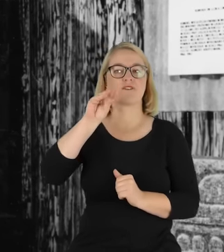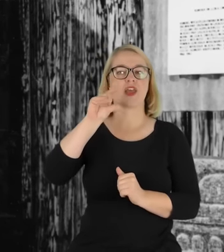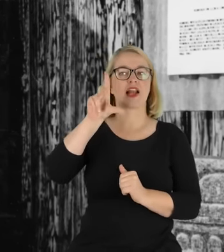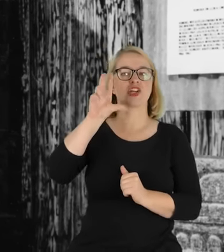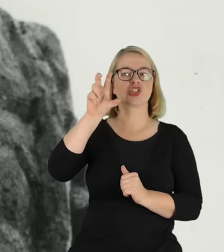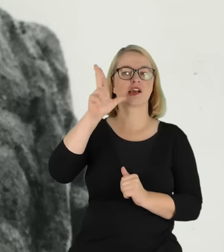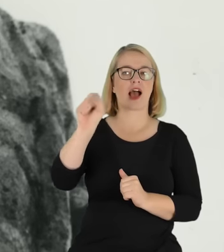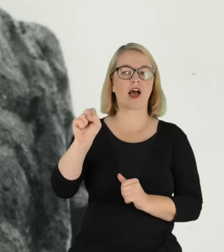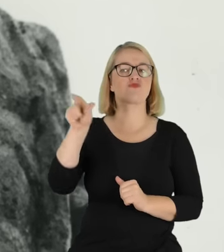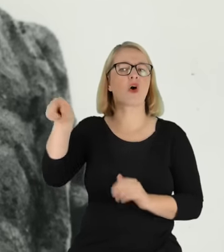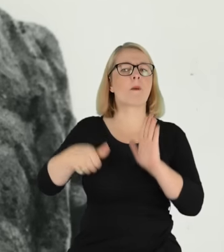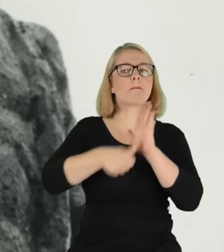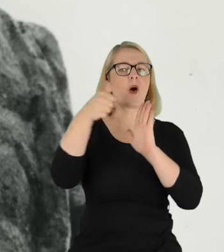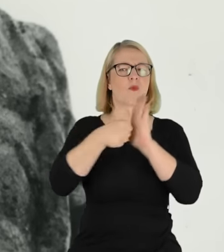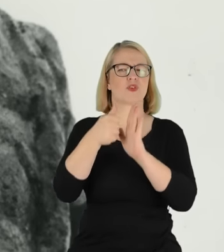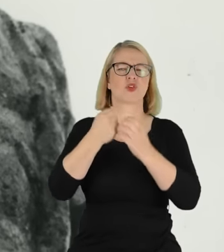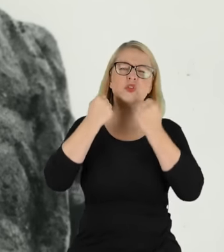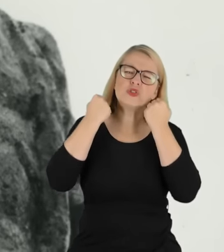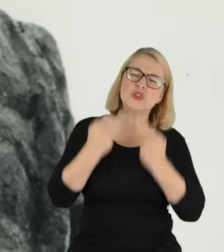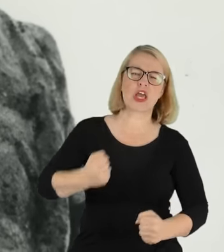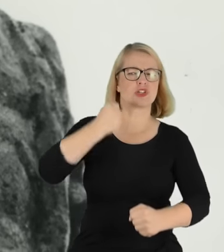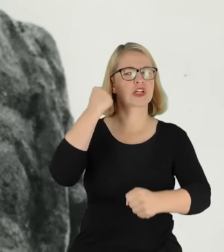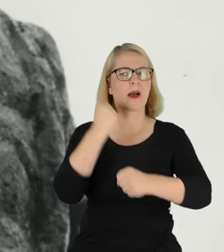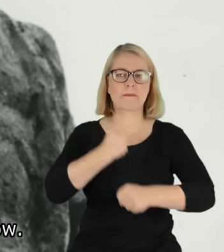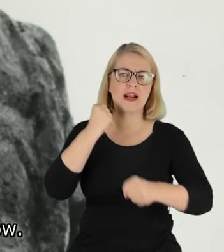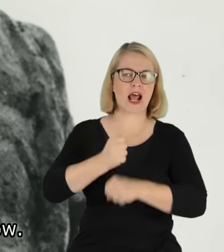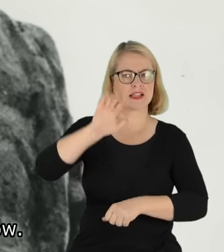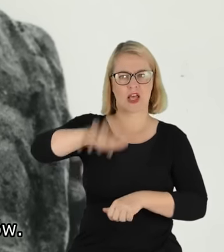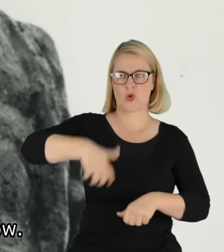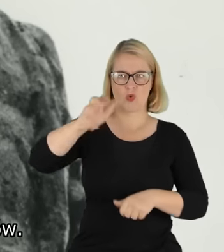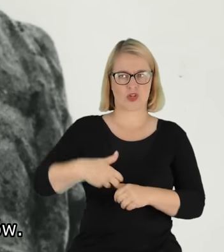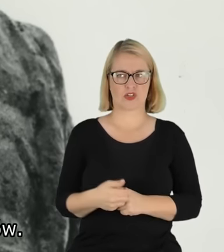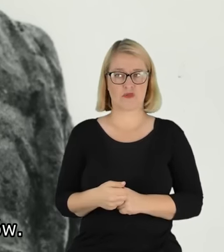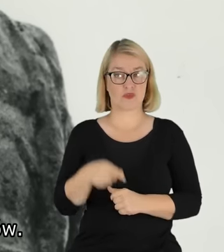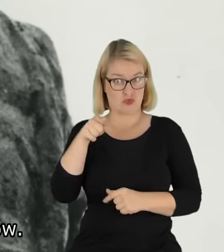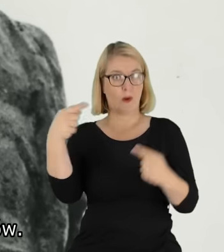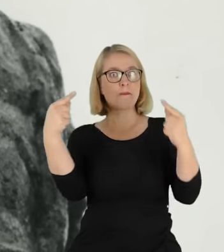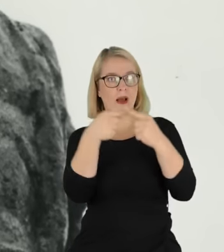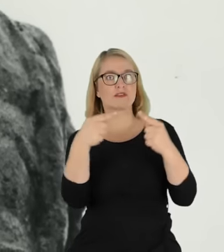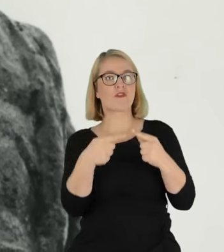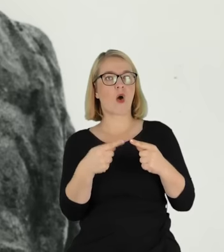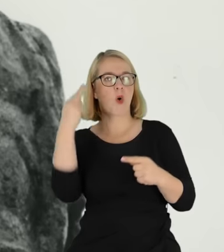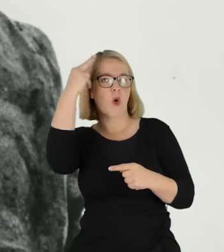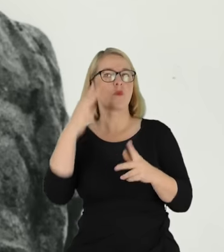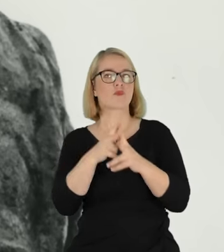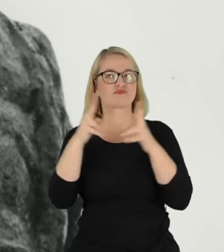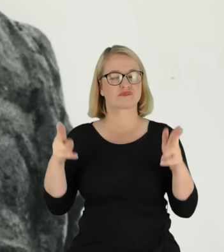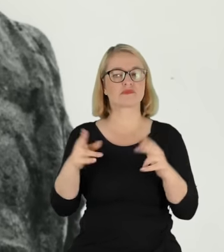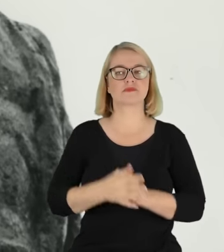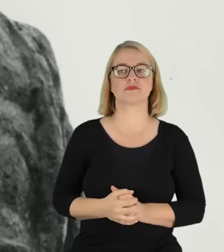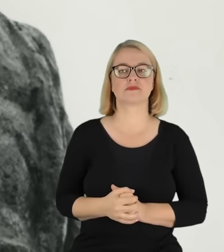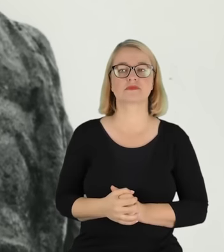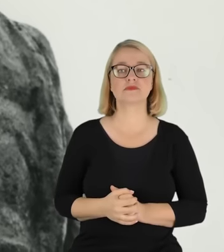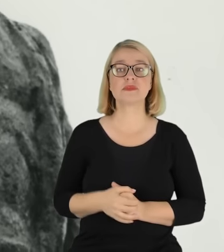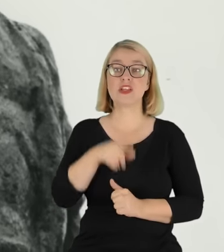że Wieliczka jest pomnikiem trudu górniczego. To hasło pasowało do owych czasów.